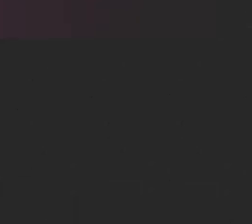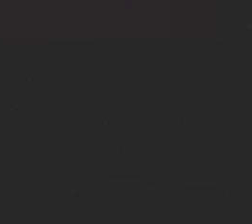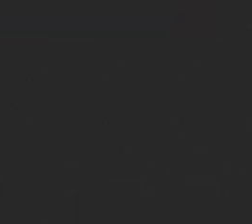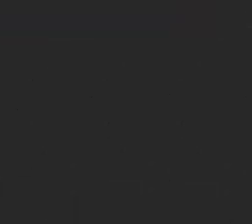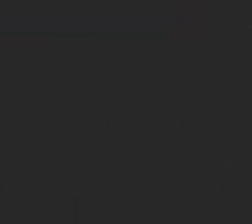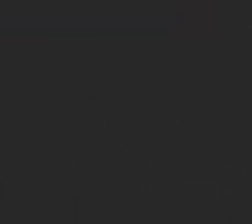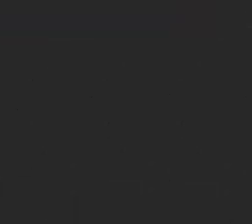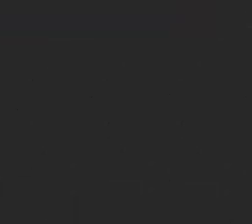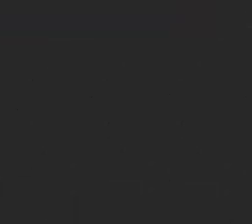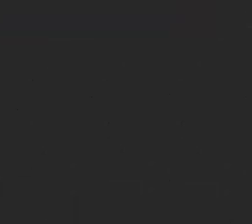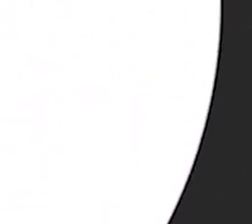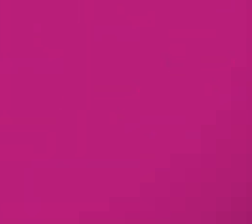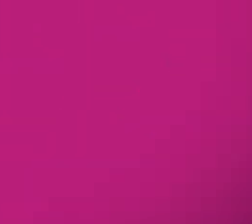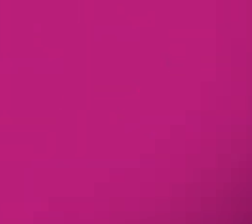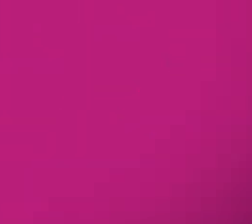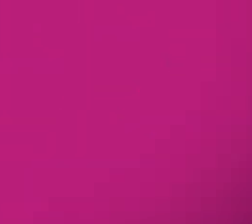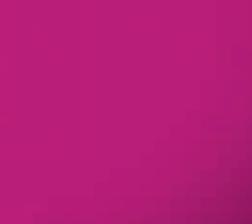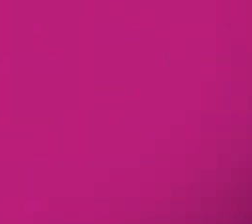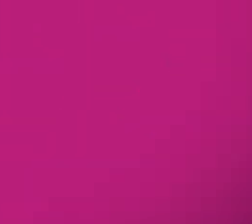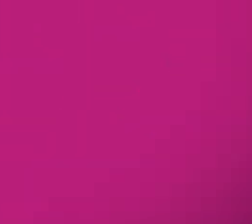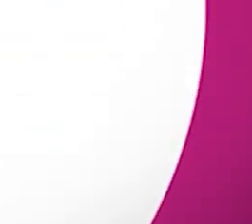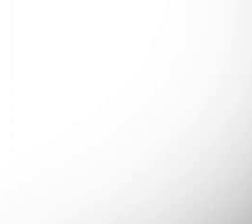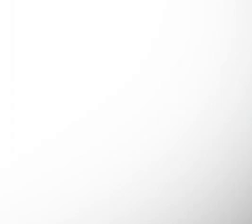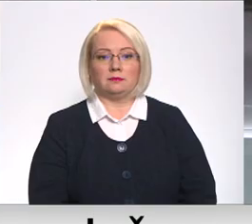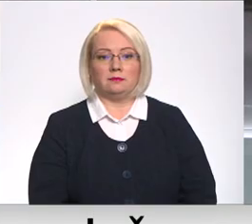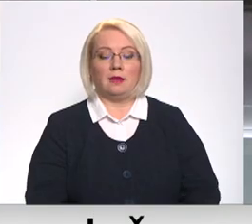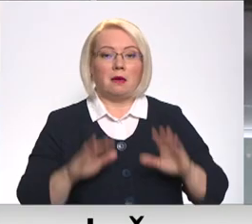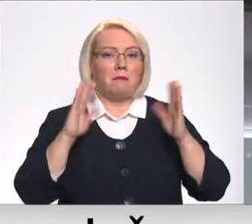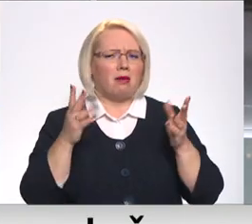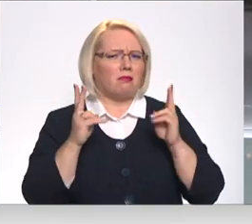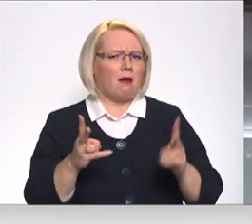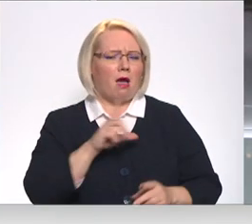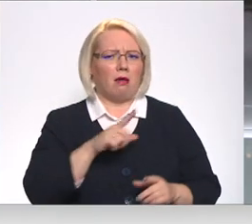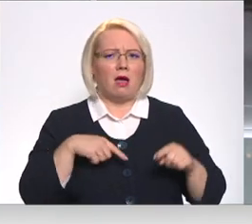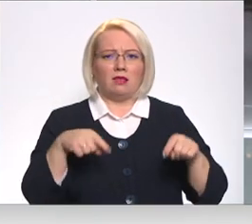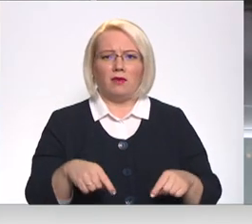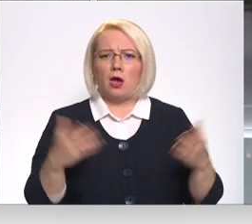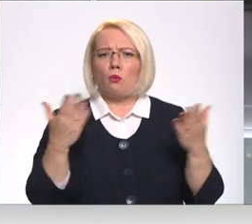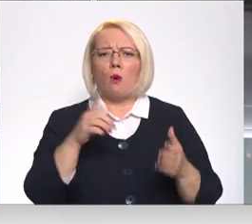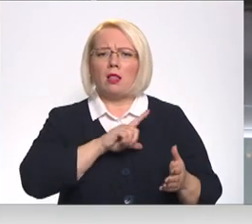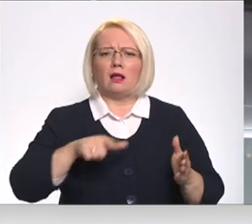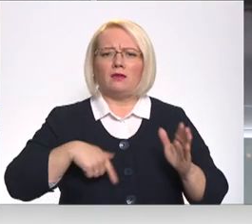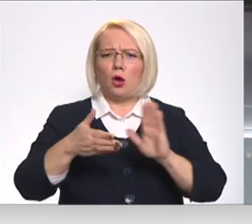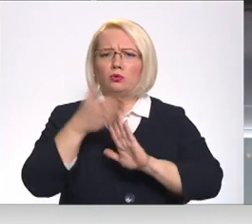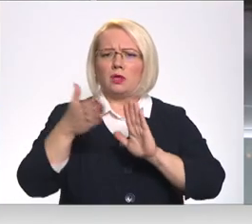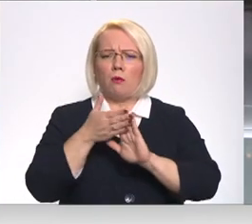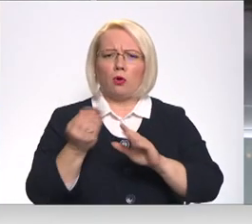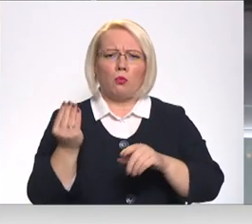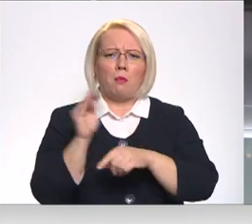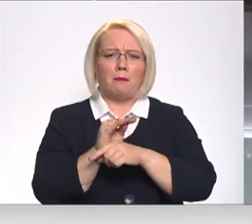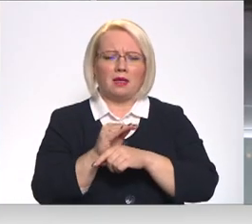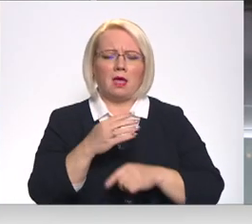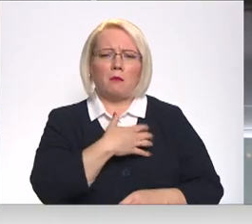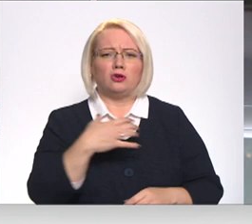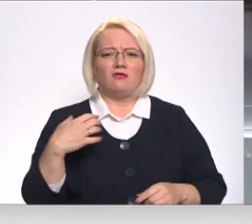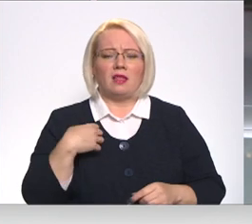Re, visi ēters ir te! Bet kā Latvijā un ko Latvijā uzlabot un papildināt pašvaldību